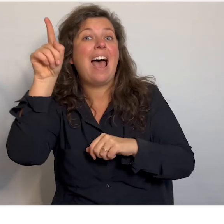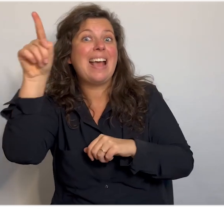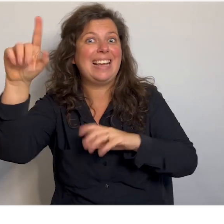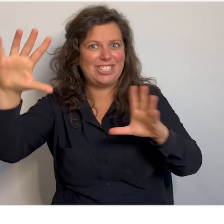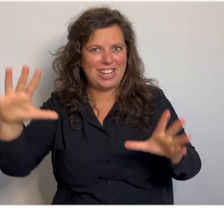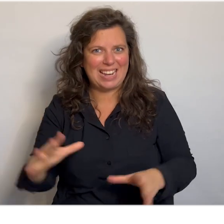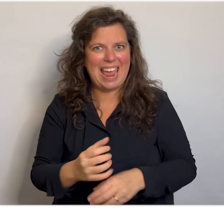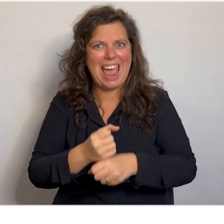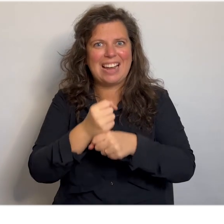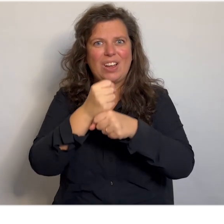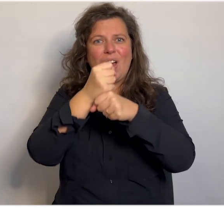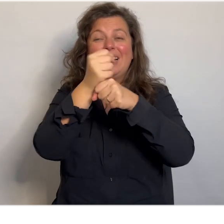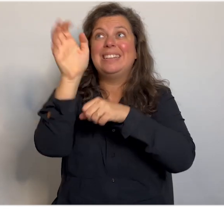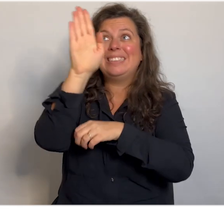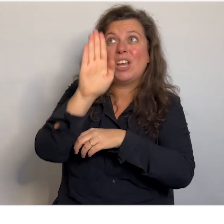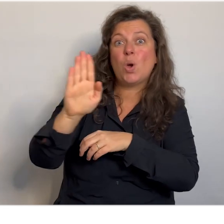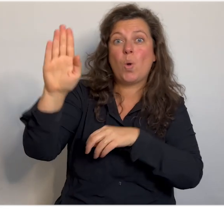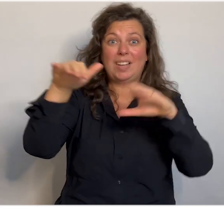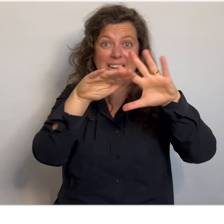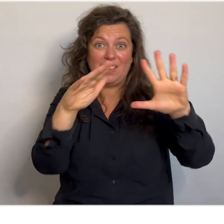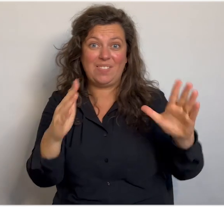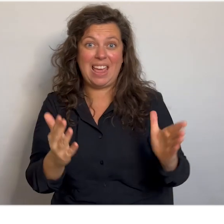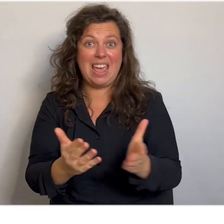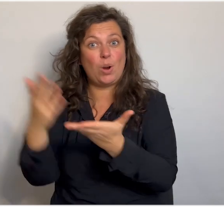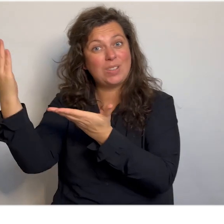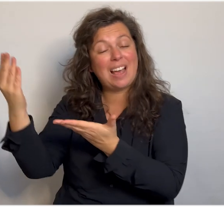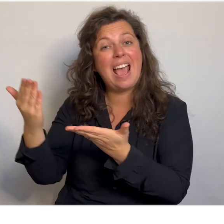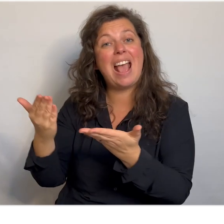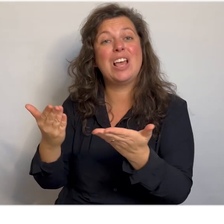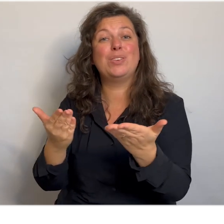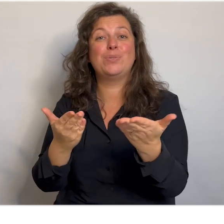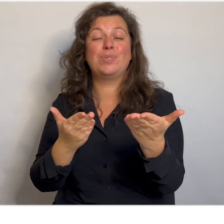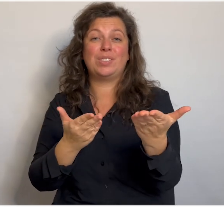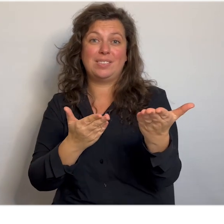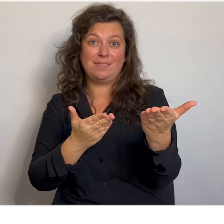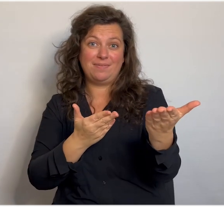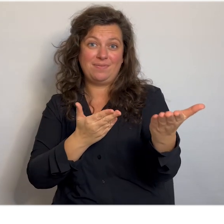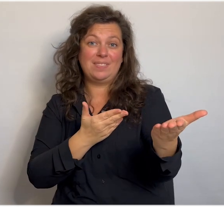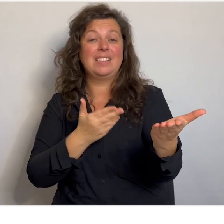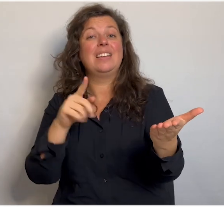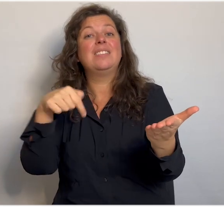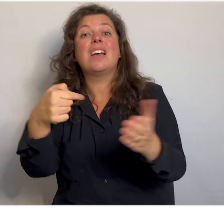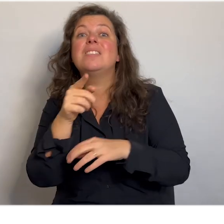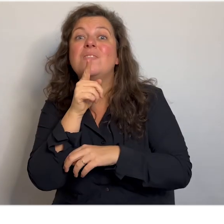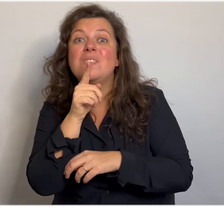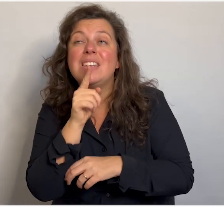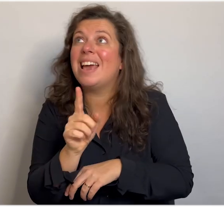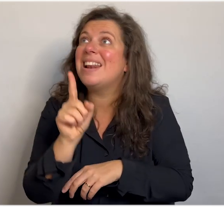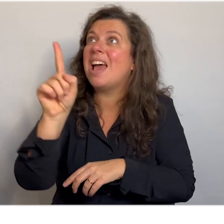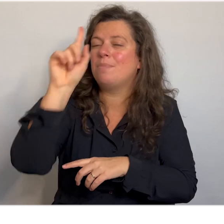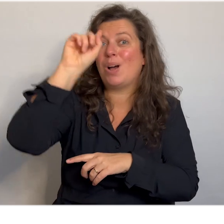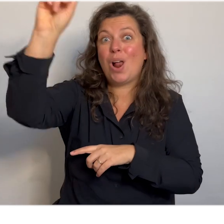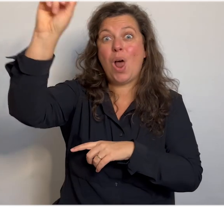de redder die God aan de wereld geeft, dat wie in hem